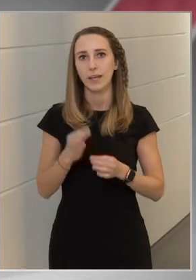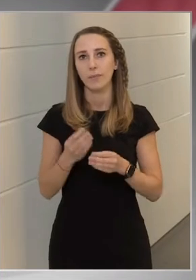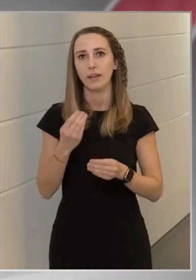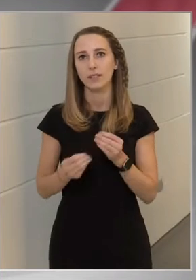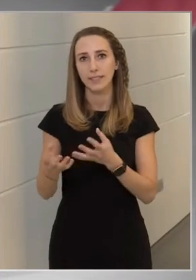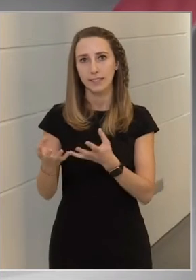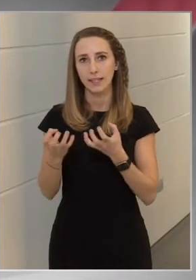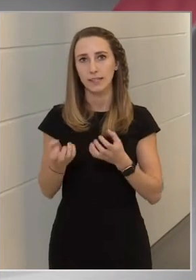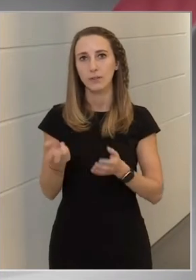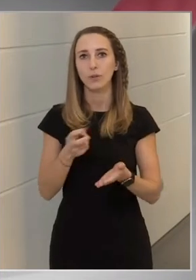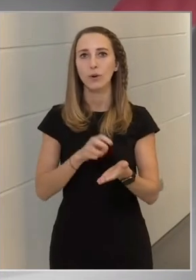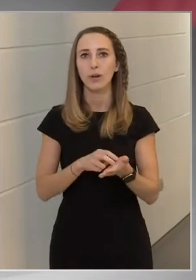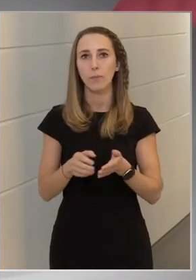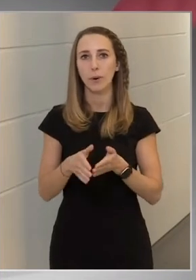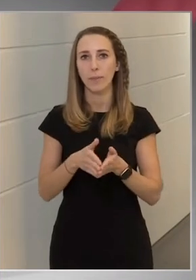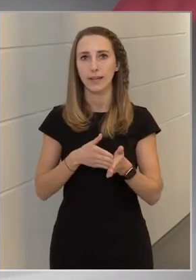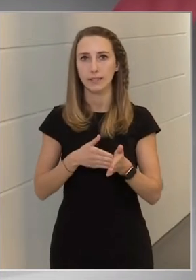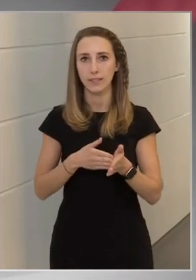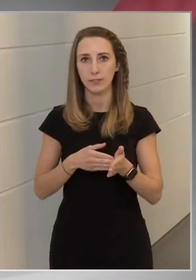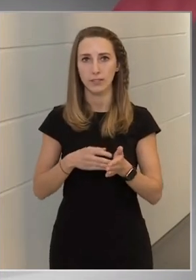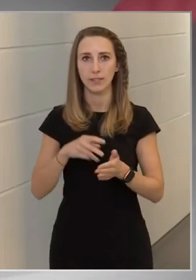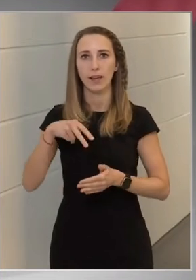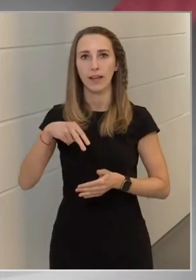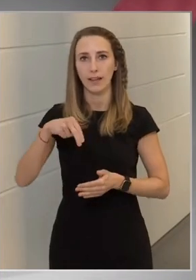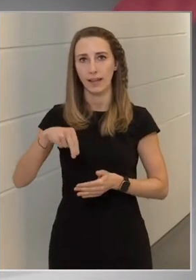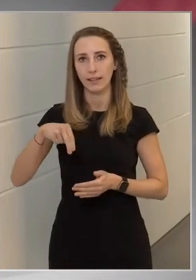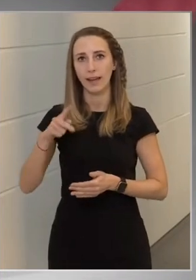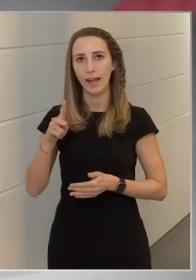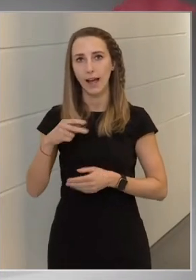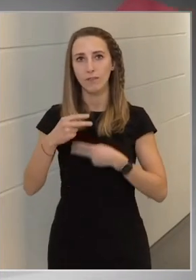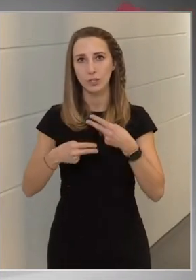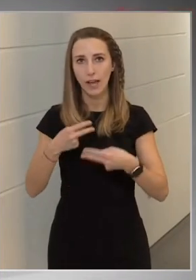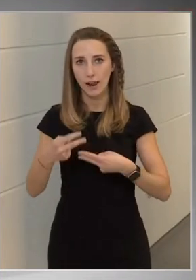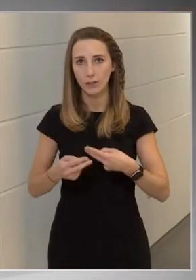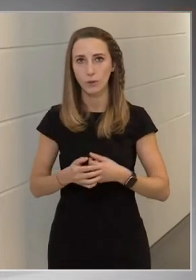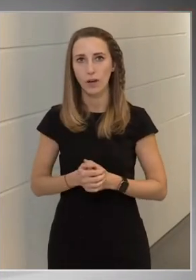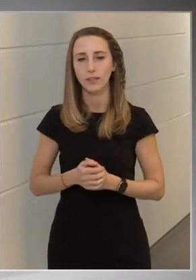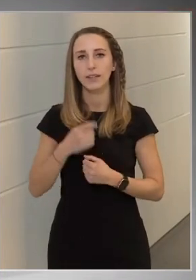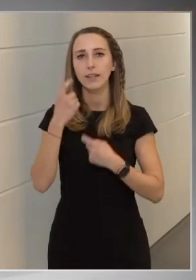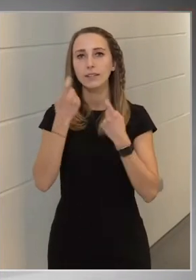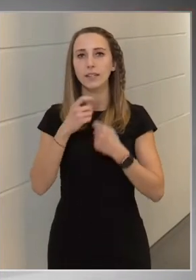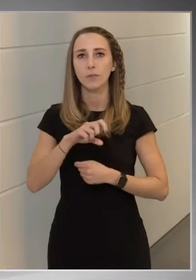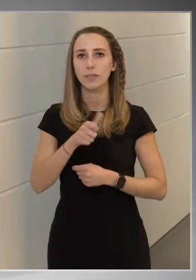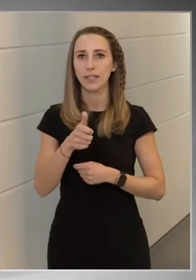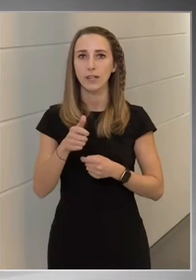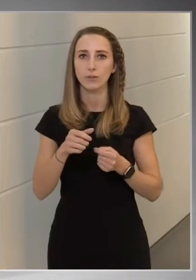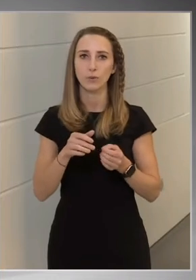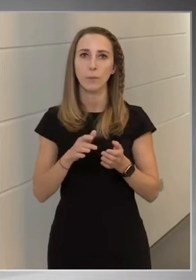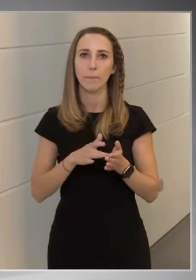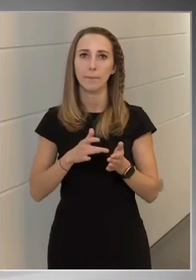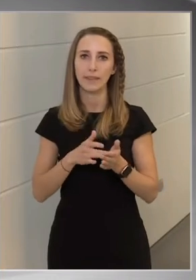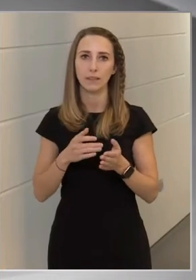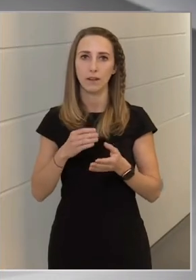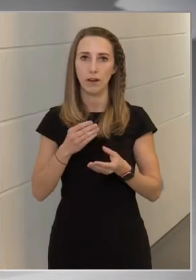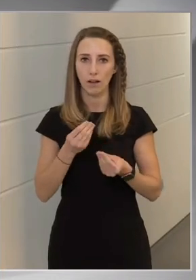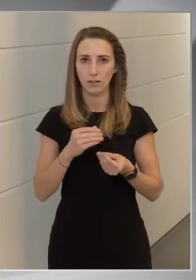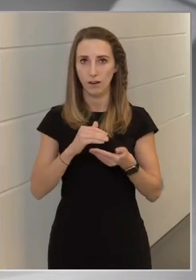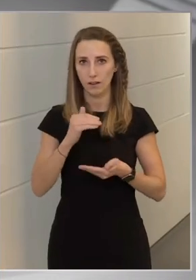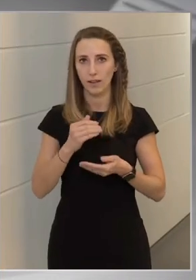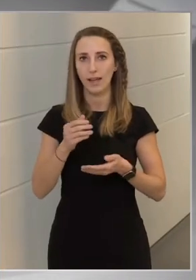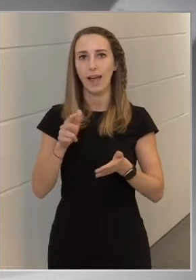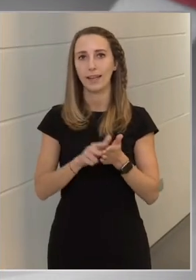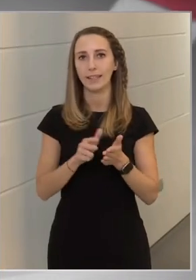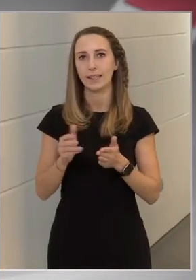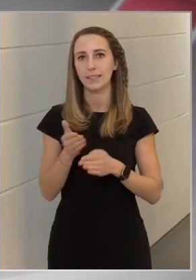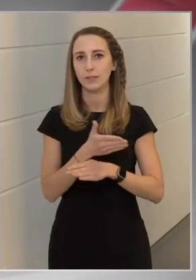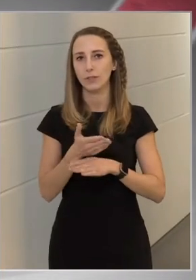szereztük, hogy korábban megkezdhesse az NNK a vizsgálatokat. Szerintem az első mintaanyag és az engedélyezés között három